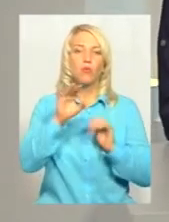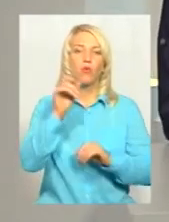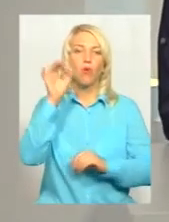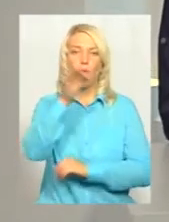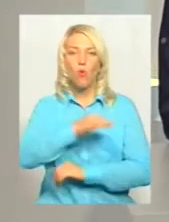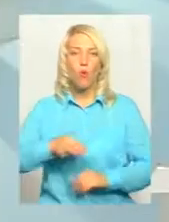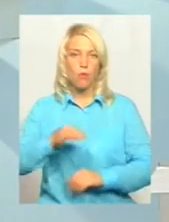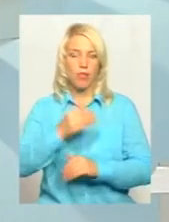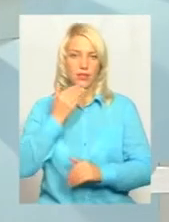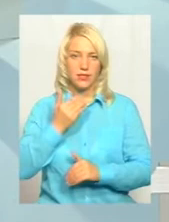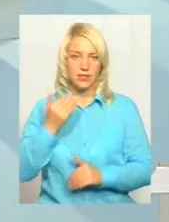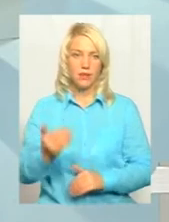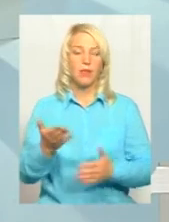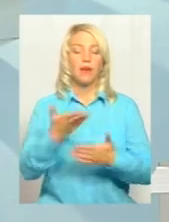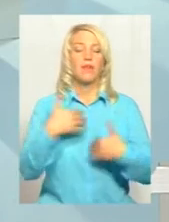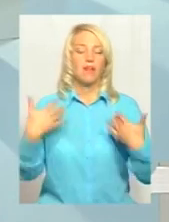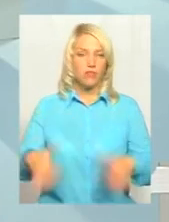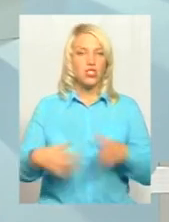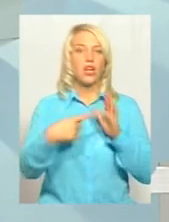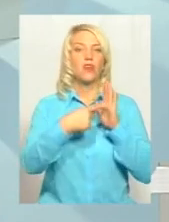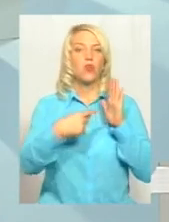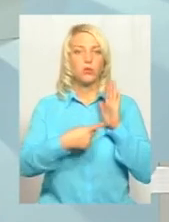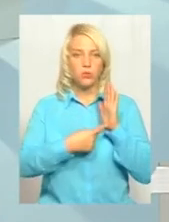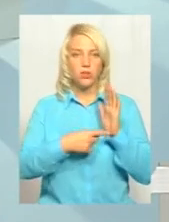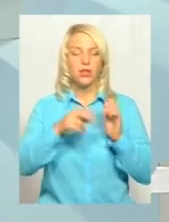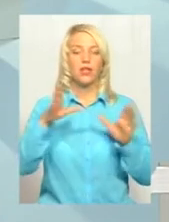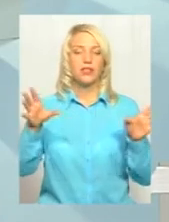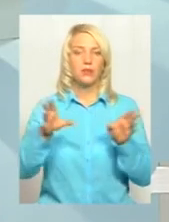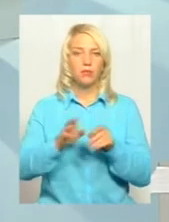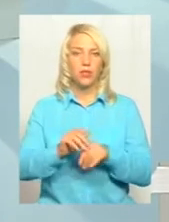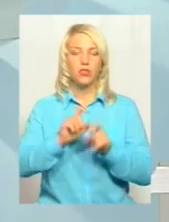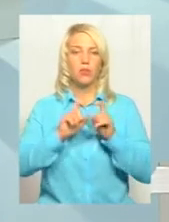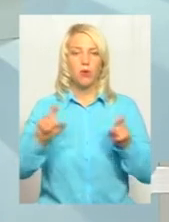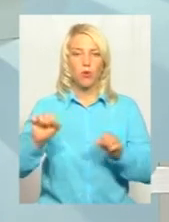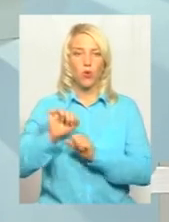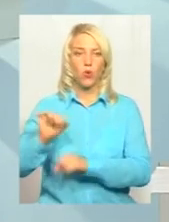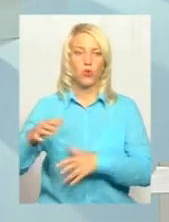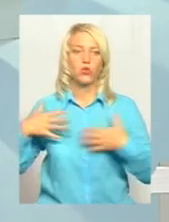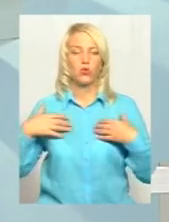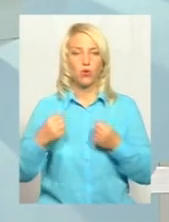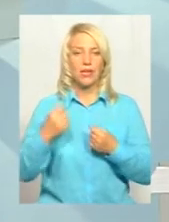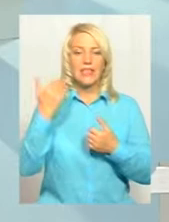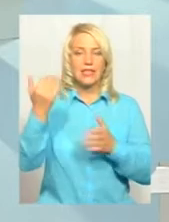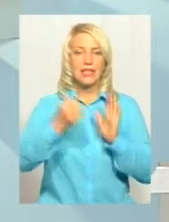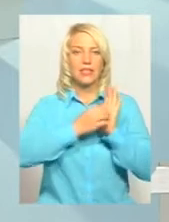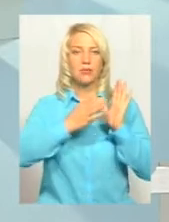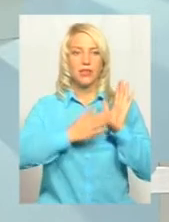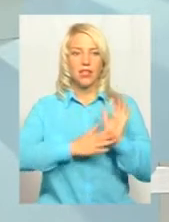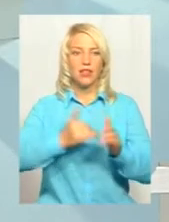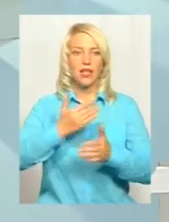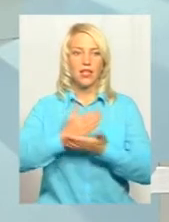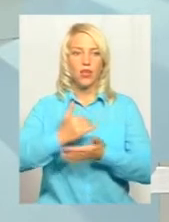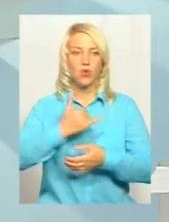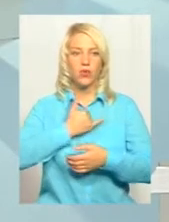Ми вже його розподілили, ми розподілили спільно з Департаментом охорони здоров'я, за їхніми даними, є в нас